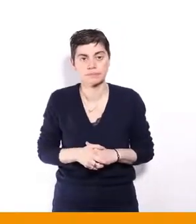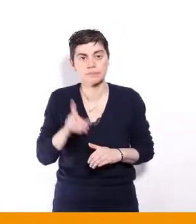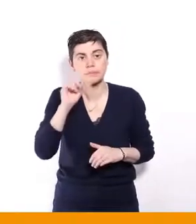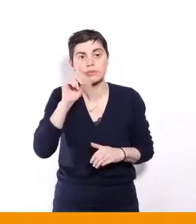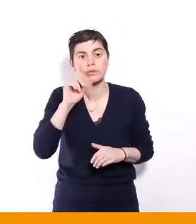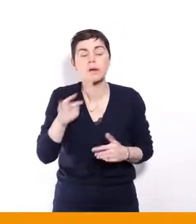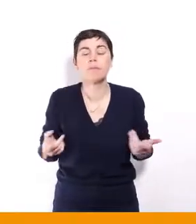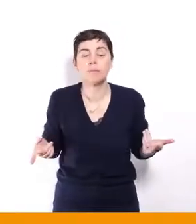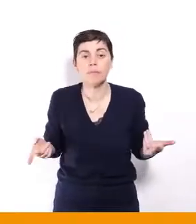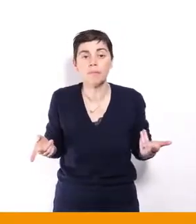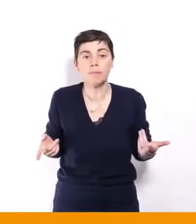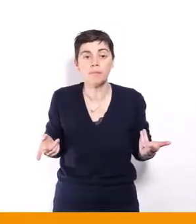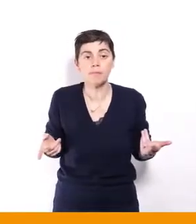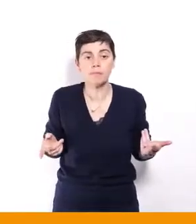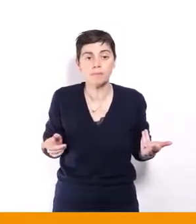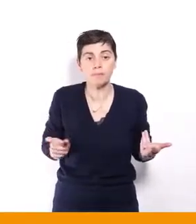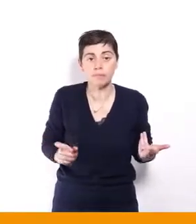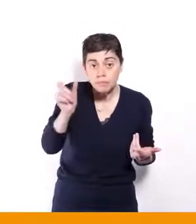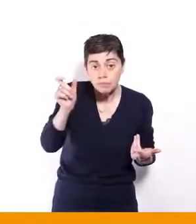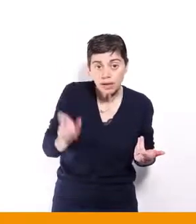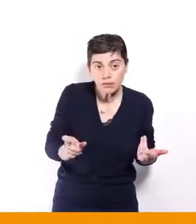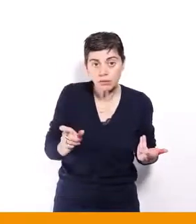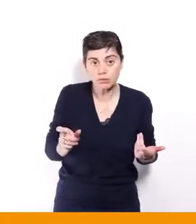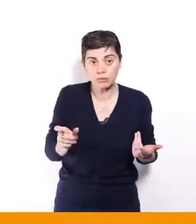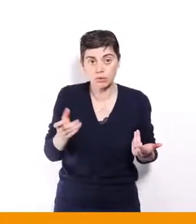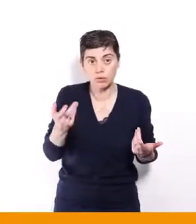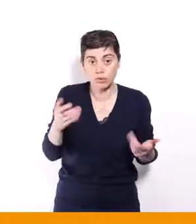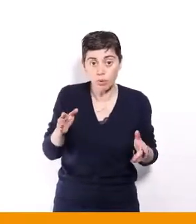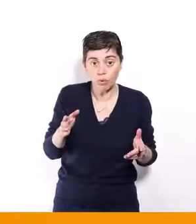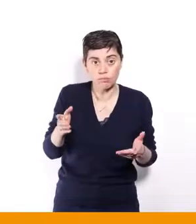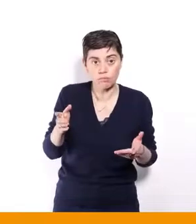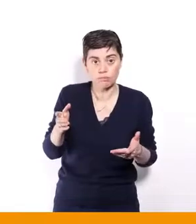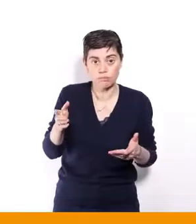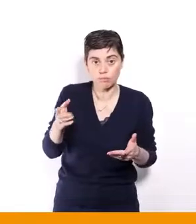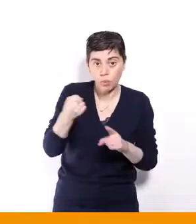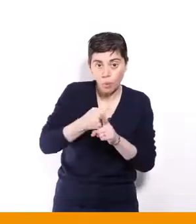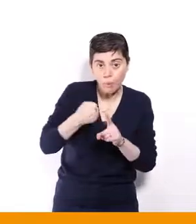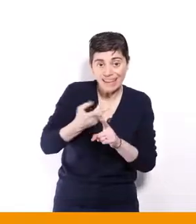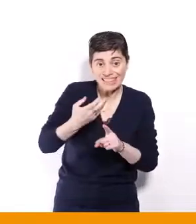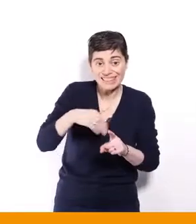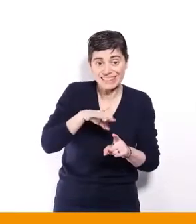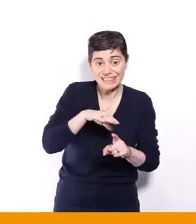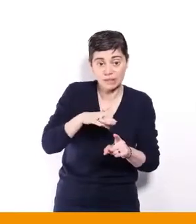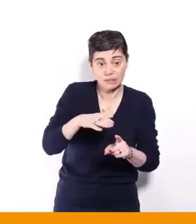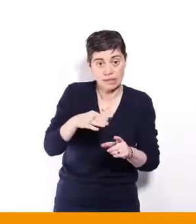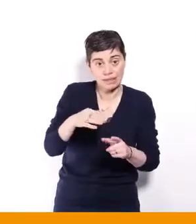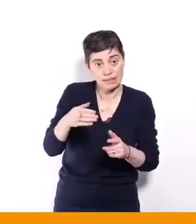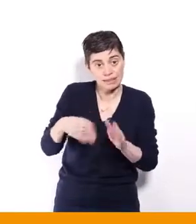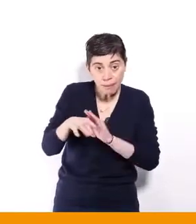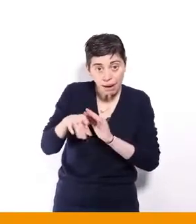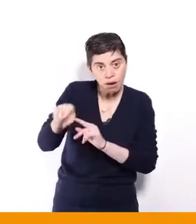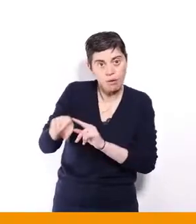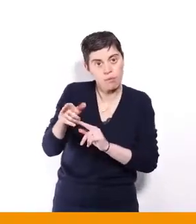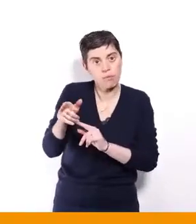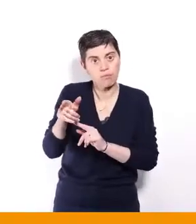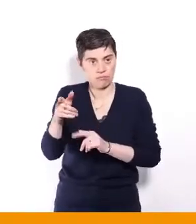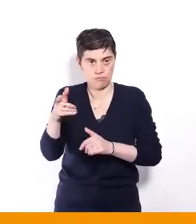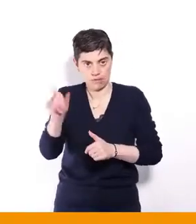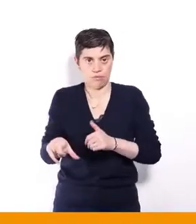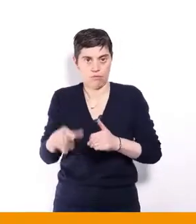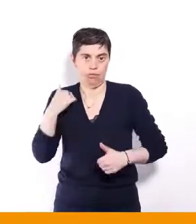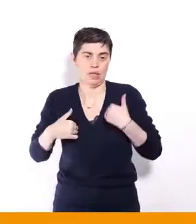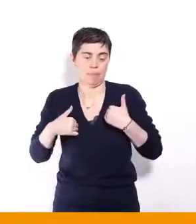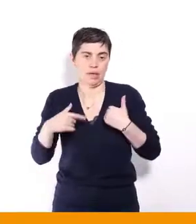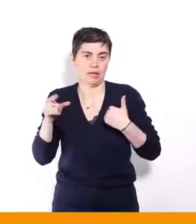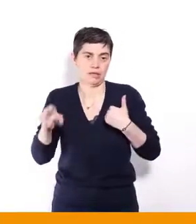concernés ne sont pas moteurs dans tous ces combats-là, ils ne mèneront pas, c'est ça la réalité. Donc moi, et